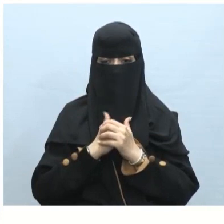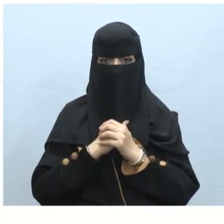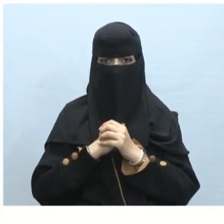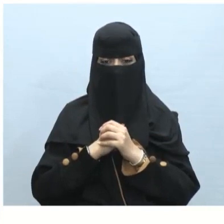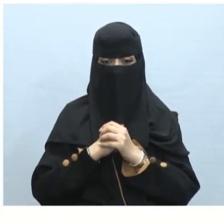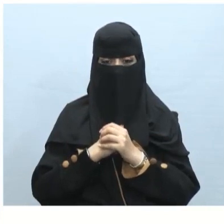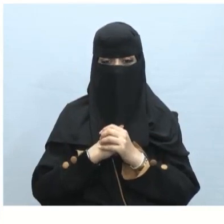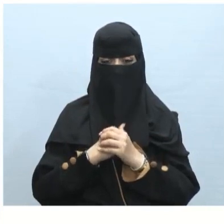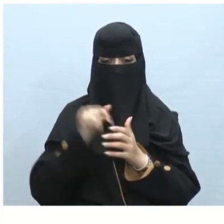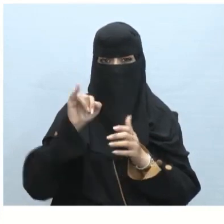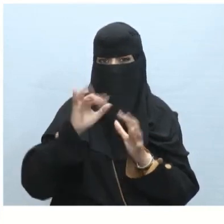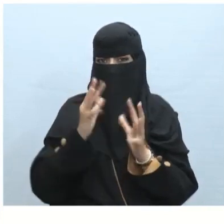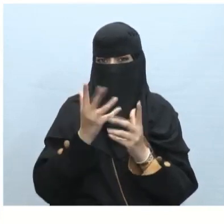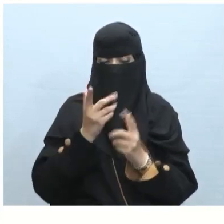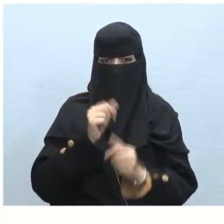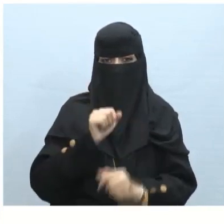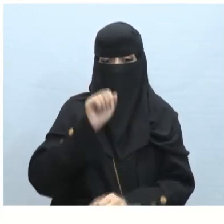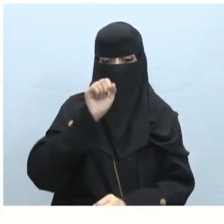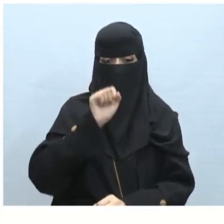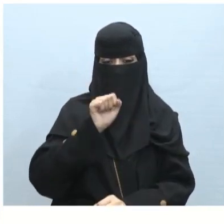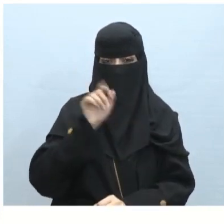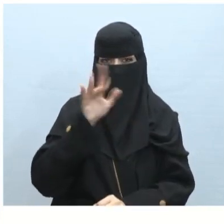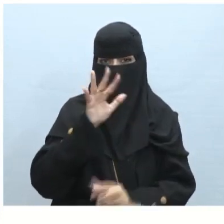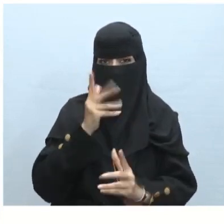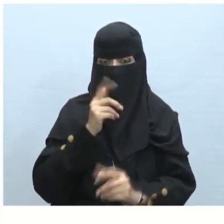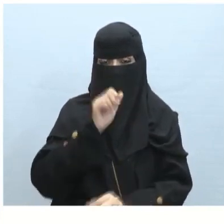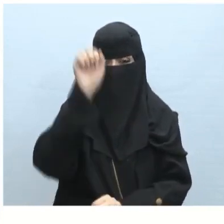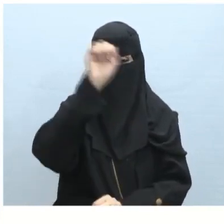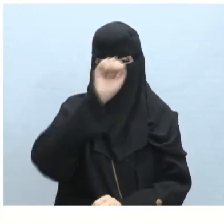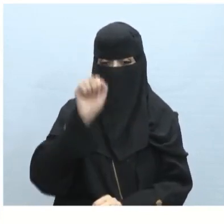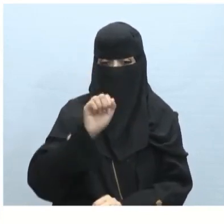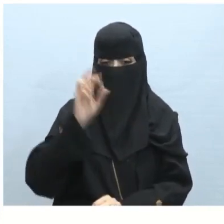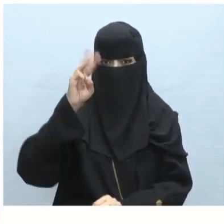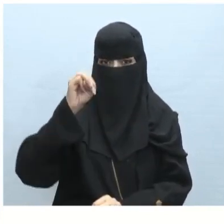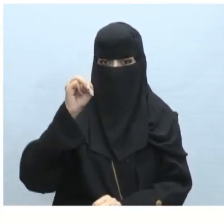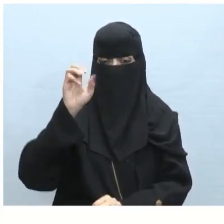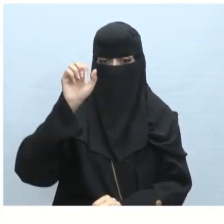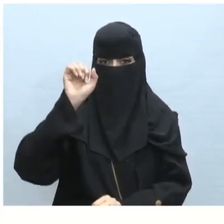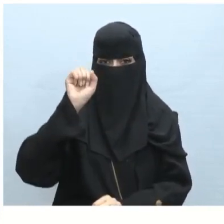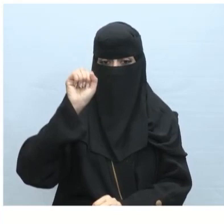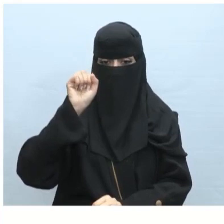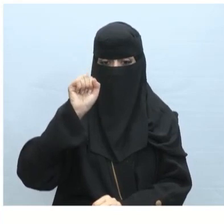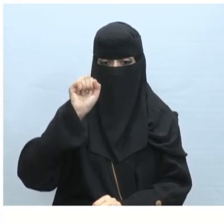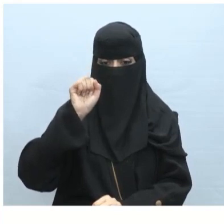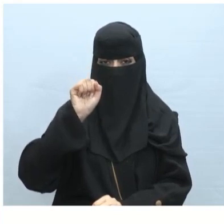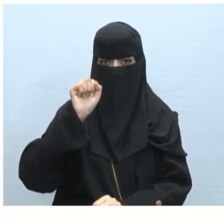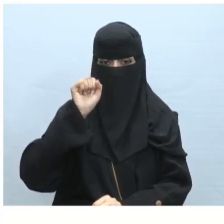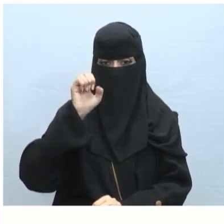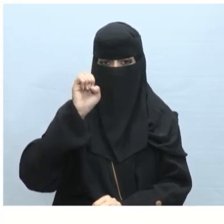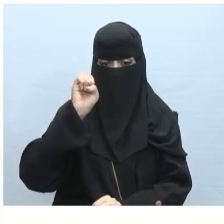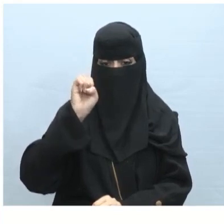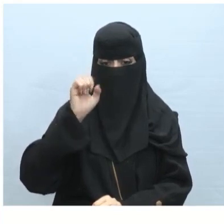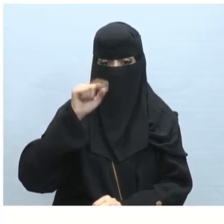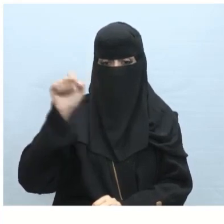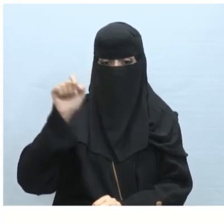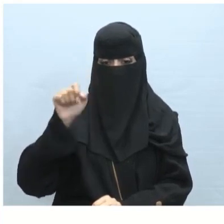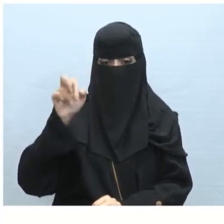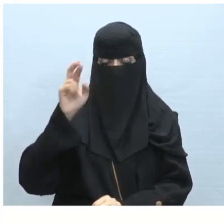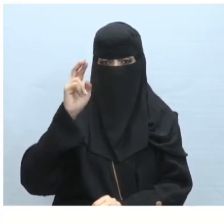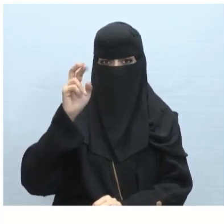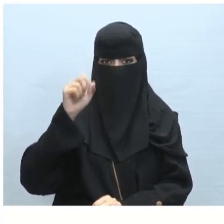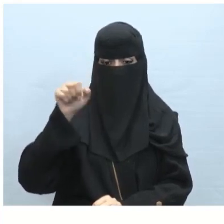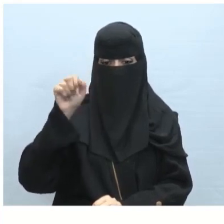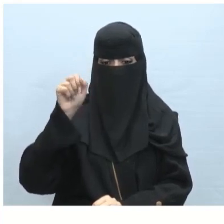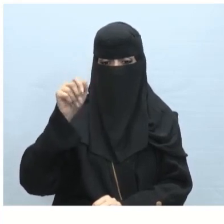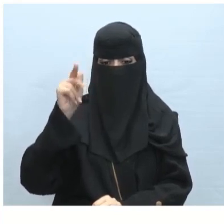ما هو SmartArt وكيف نتعامل معه؟ سنتعرف بإذن الله على SmartArt خلال